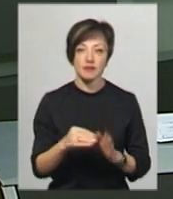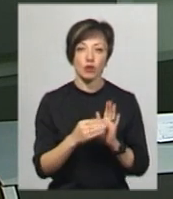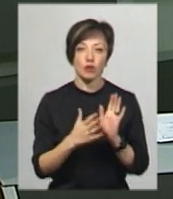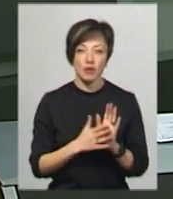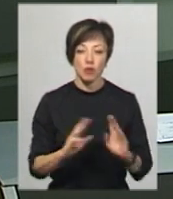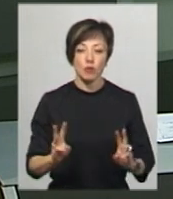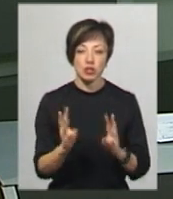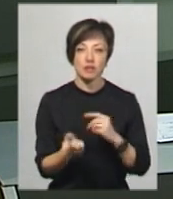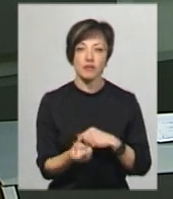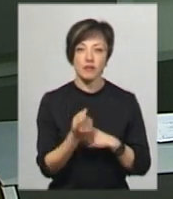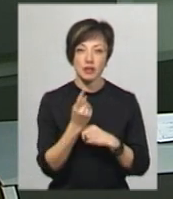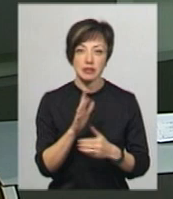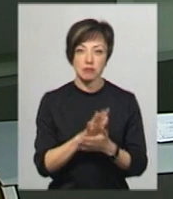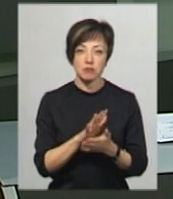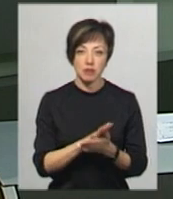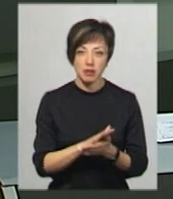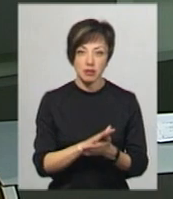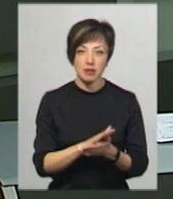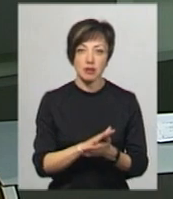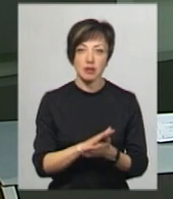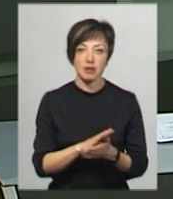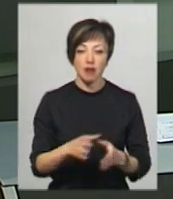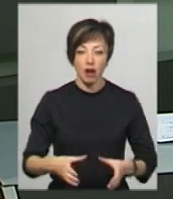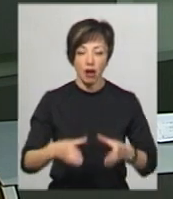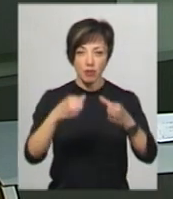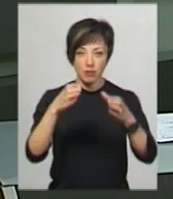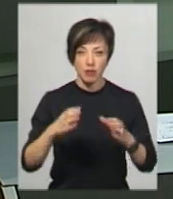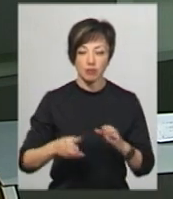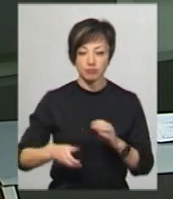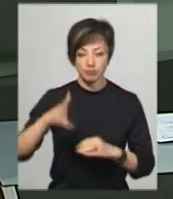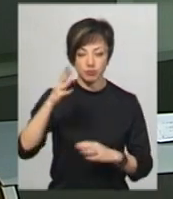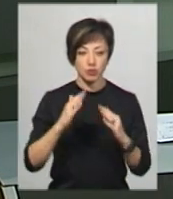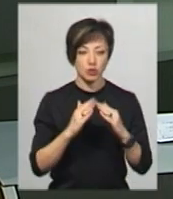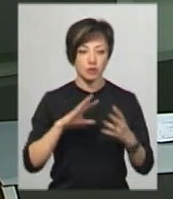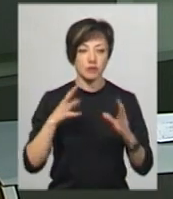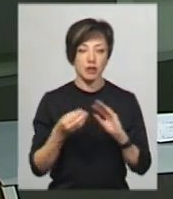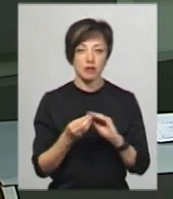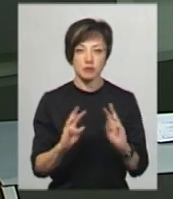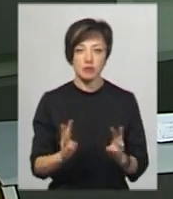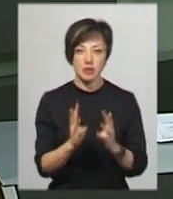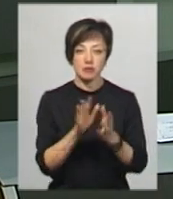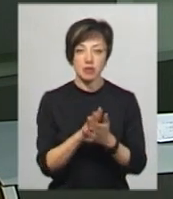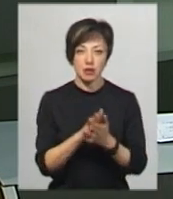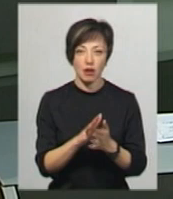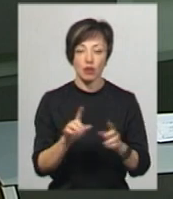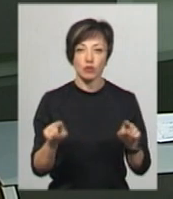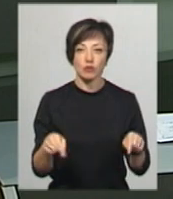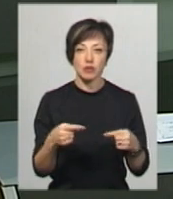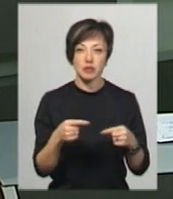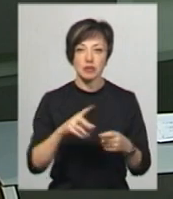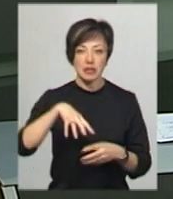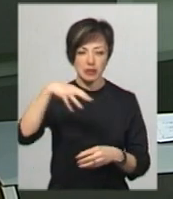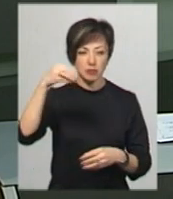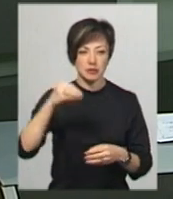що пожежа виникла в сміттікамері багатоквартирного будинку. Внаслідок тління сміття в під'їзді будинку утворили щільне